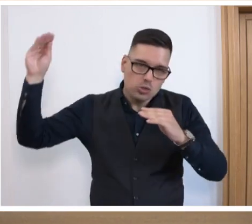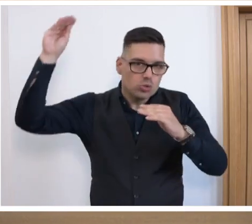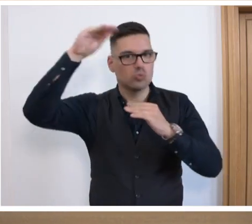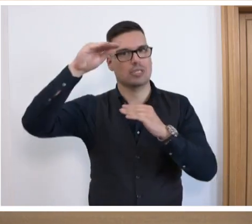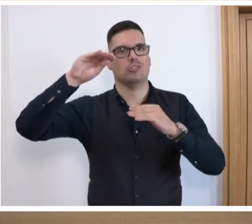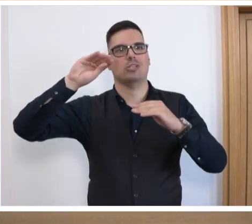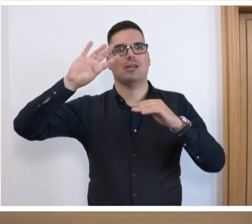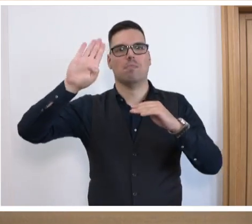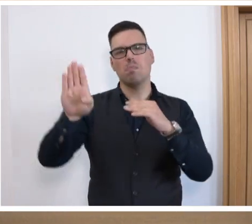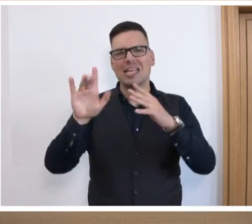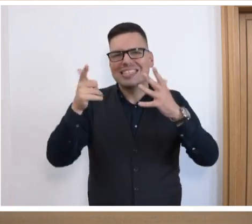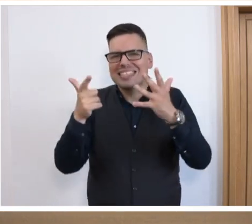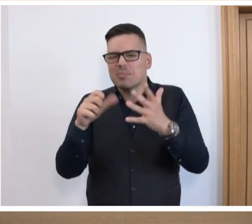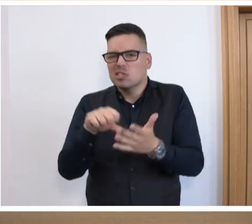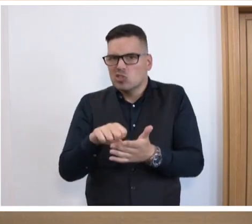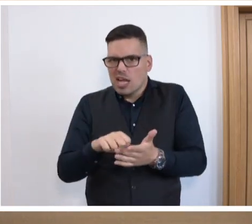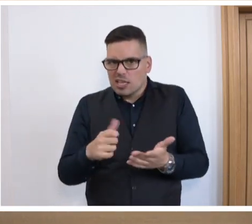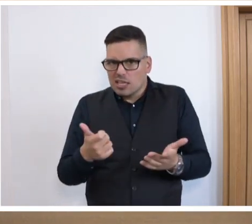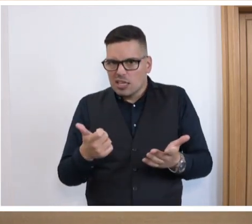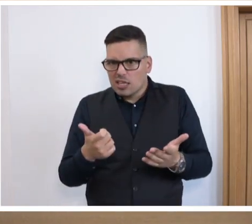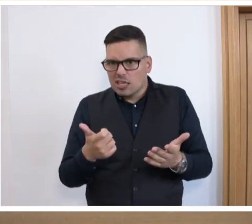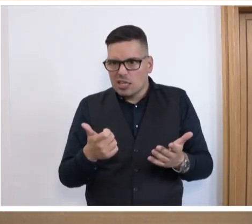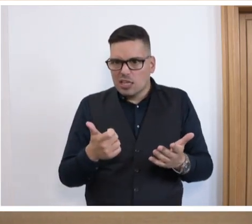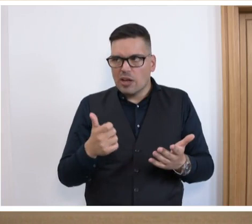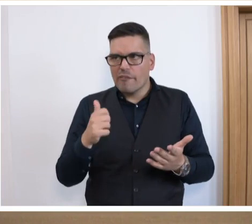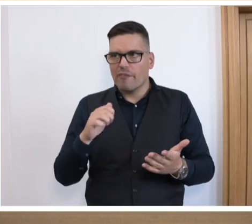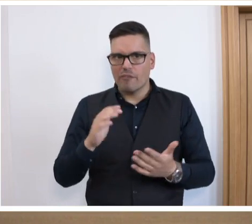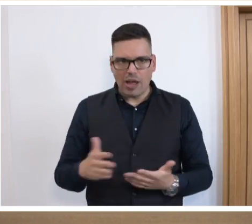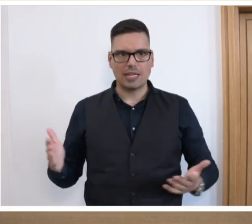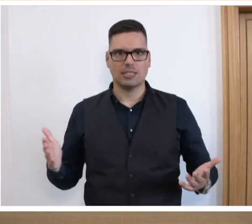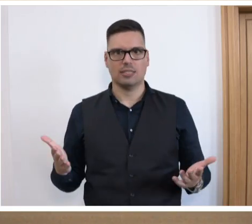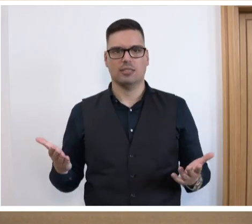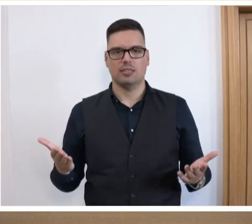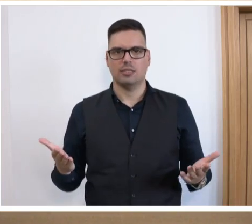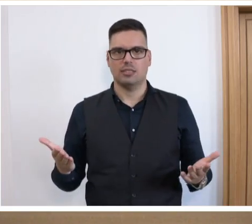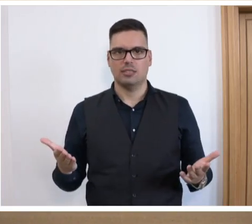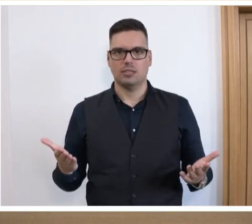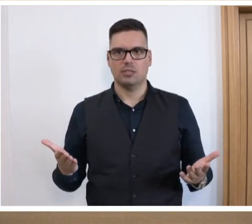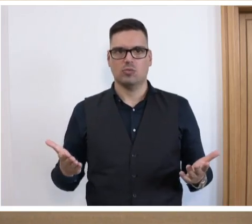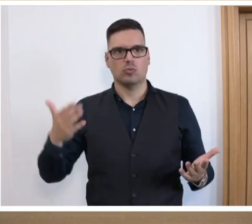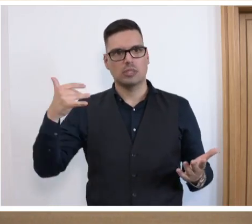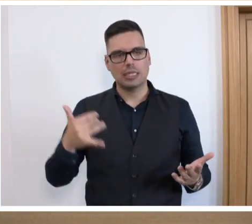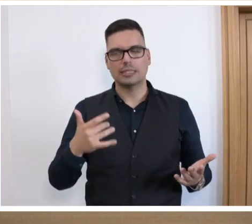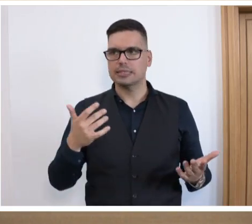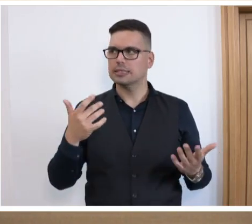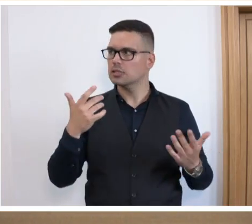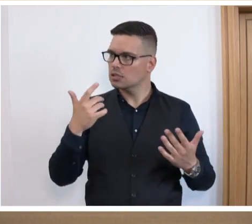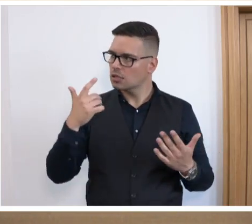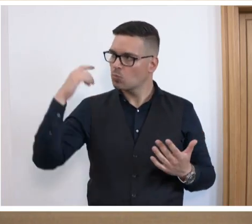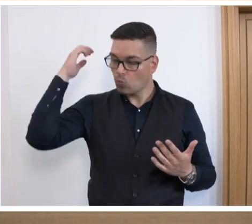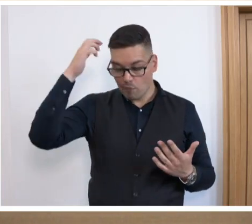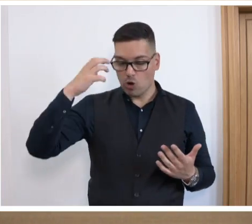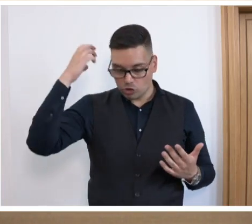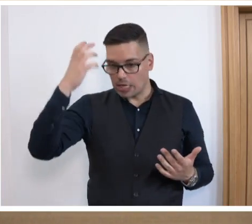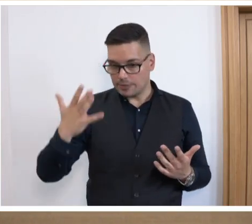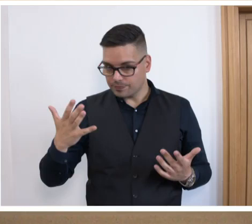B7-Stelle geschaffen worden. Das ist Fakt. Und jetzt muss man sich wirklich mal auf der Zunge zergehen lassen.